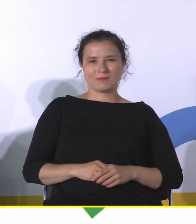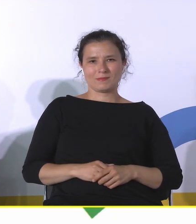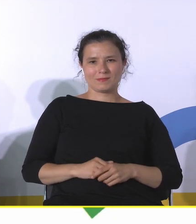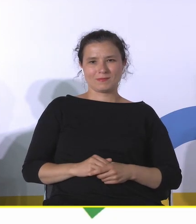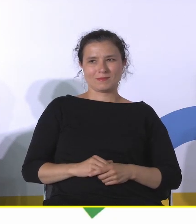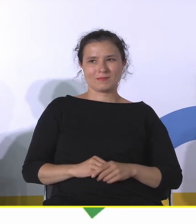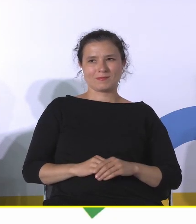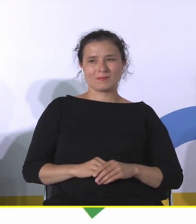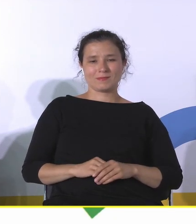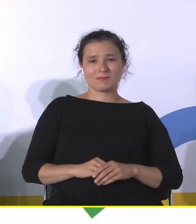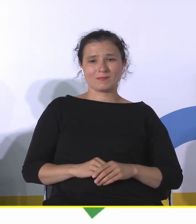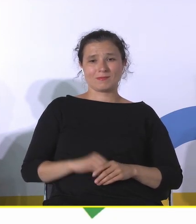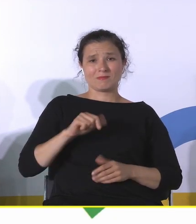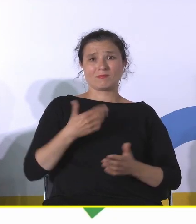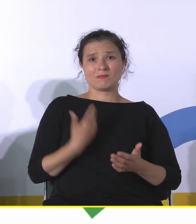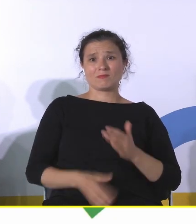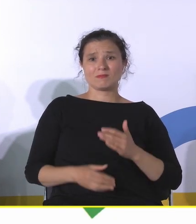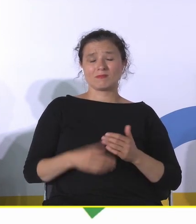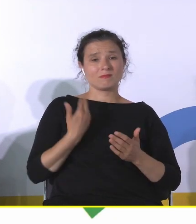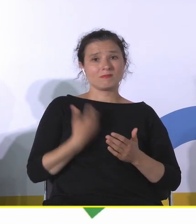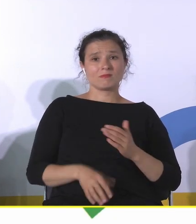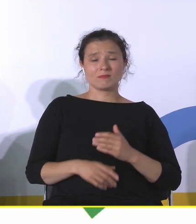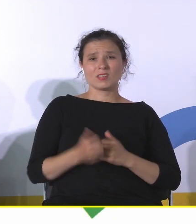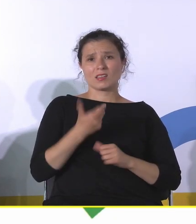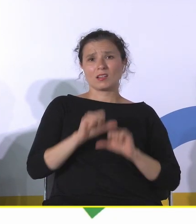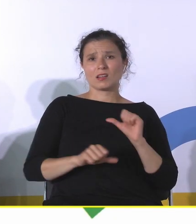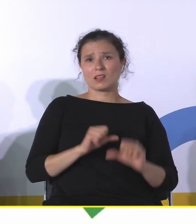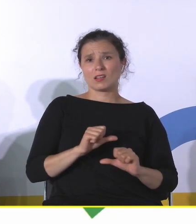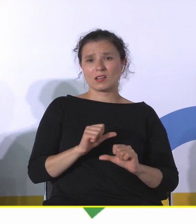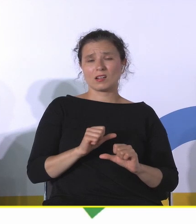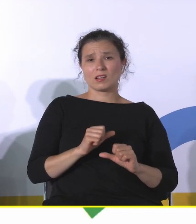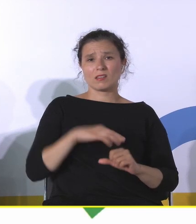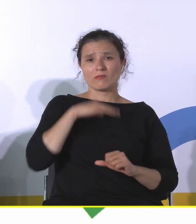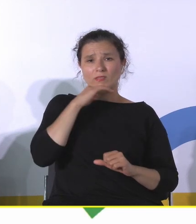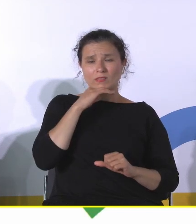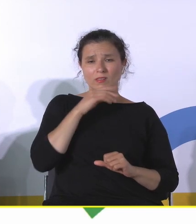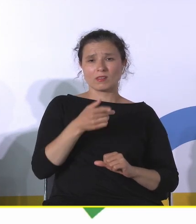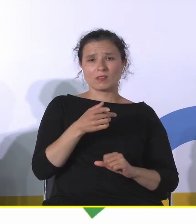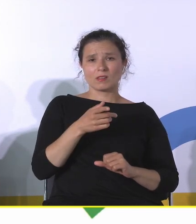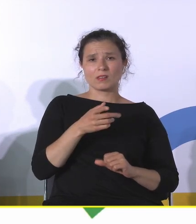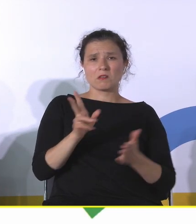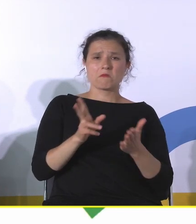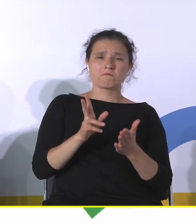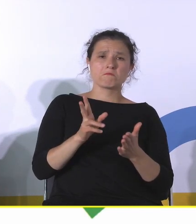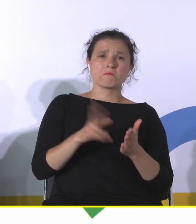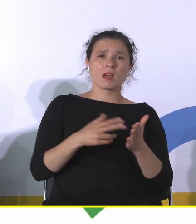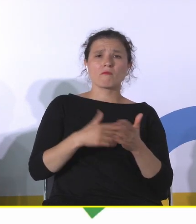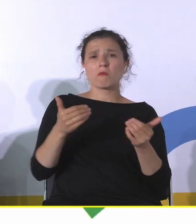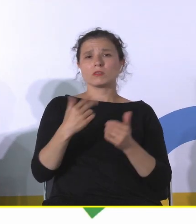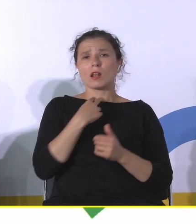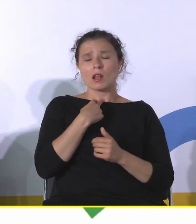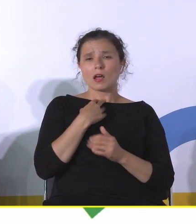I straciliśmy to. Bardzo szybko straciliśmy. To było parę lat tak naprawdę braku takiej, braku możliwości dobrej ochrony. To jest